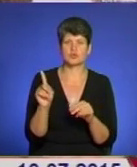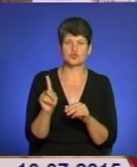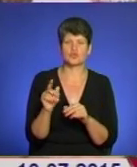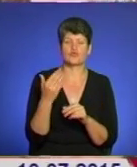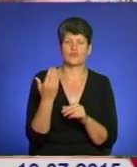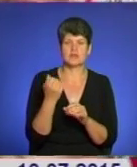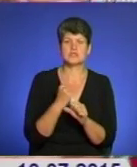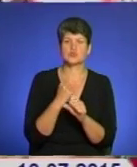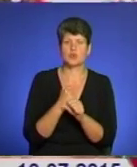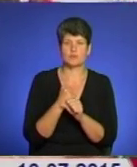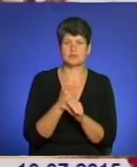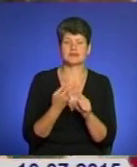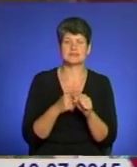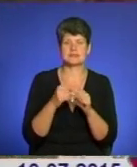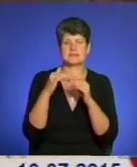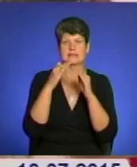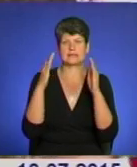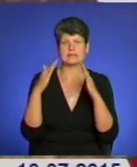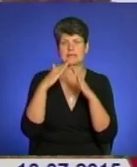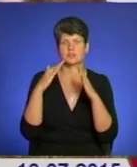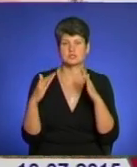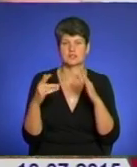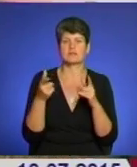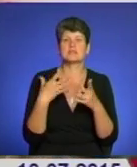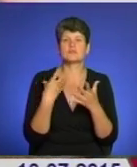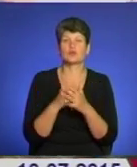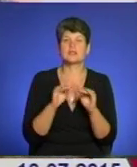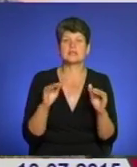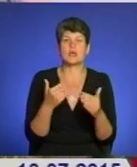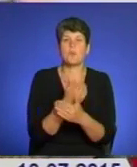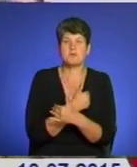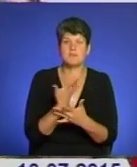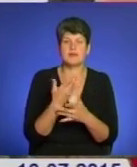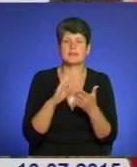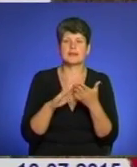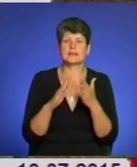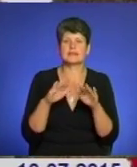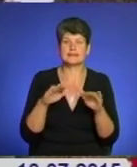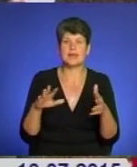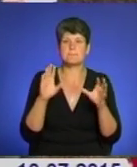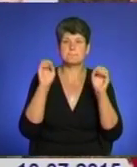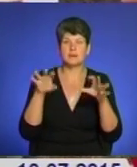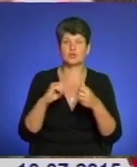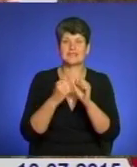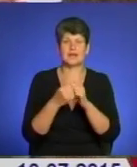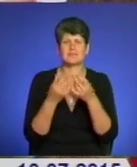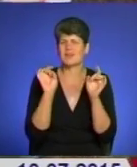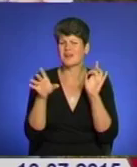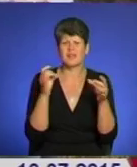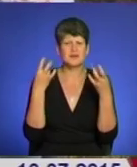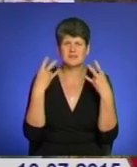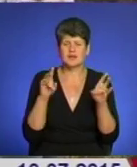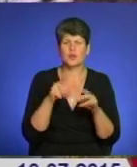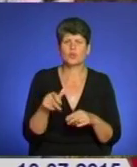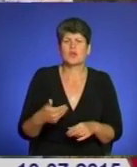зробите ті дашки. Та на діти. От ви свої діти обнімаєте, а на дітей падають камні. І тої реклами, вона не потрібна. Люди